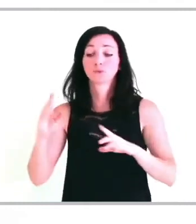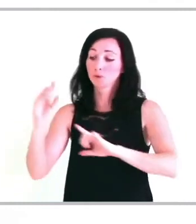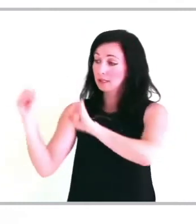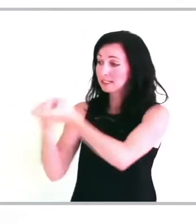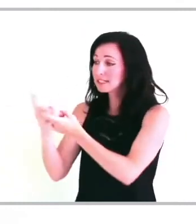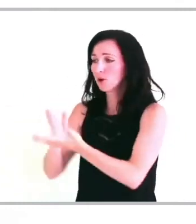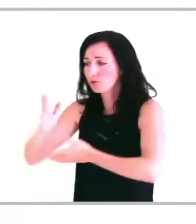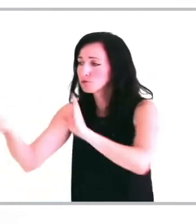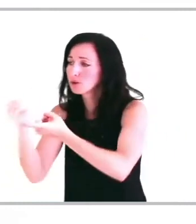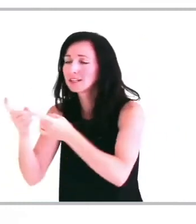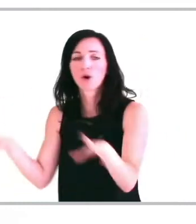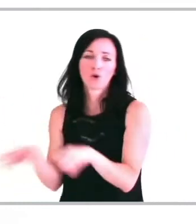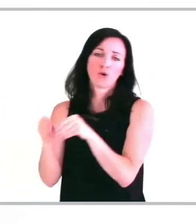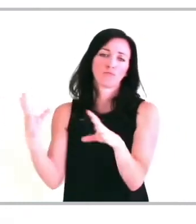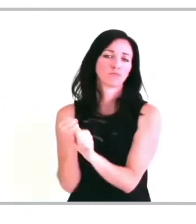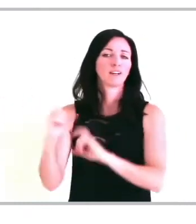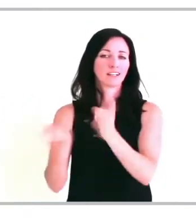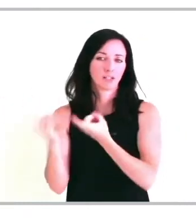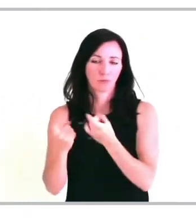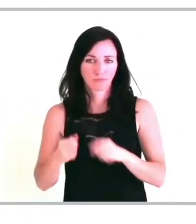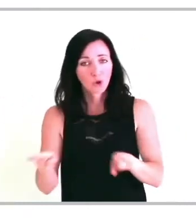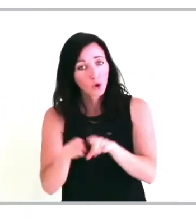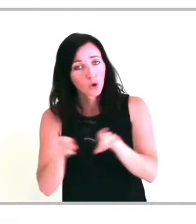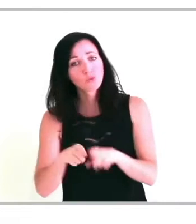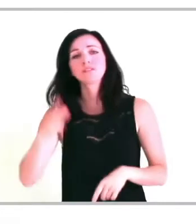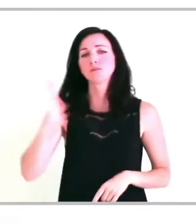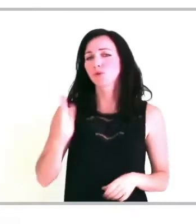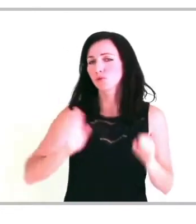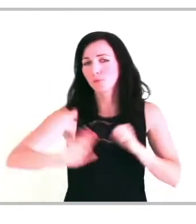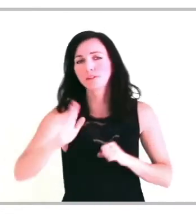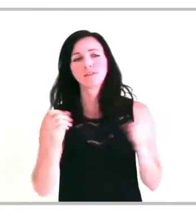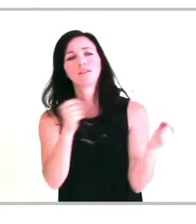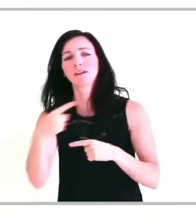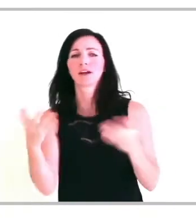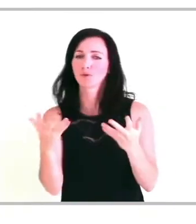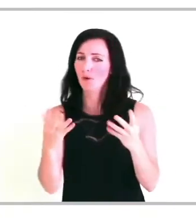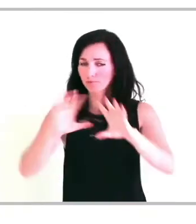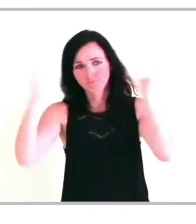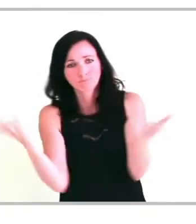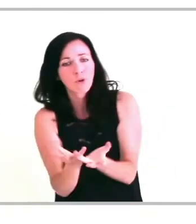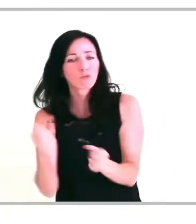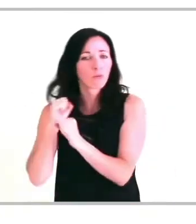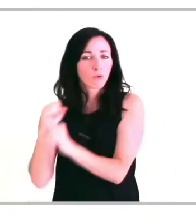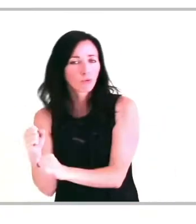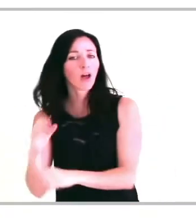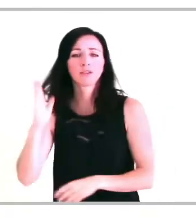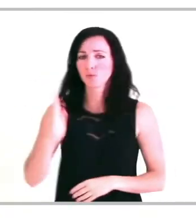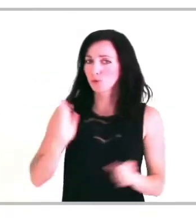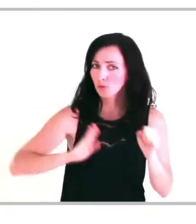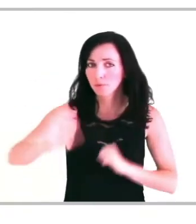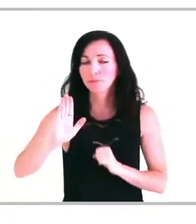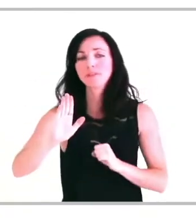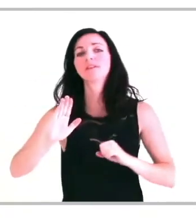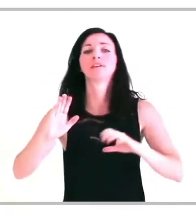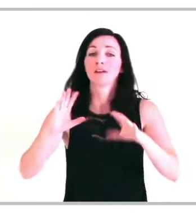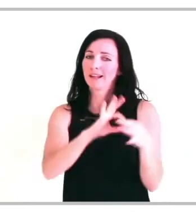de client pour signifier un client ou un prospect. De la même façon, besoin spécifique désignera l'ensemble des